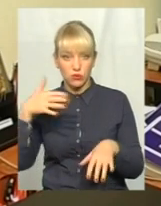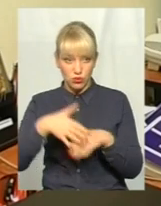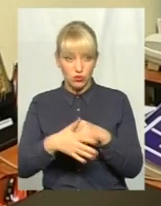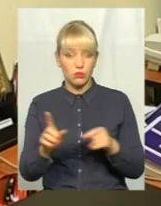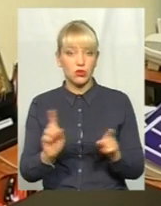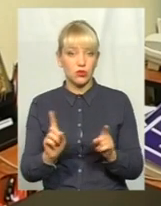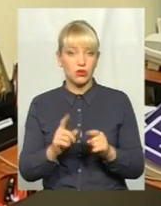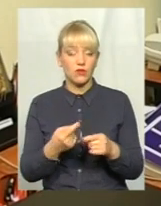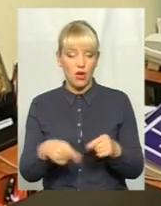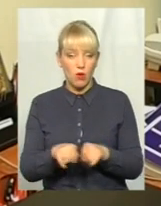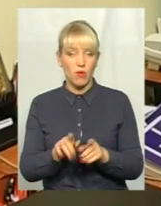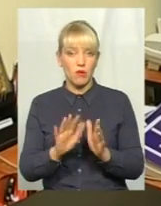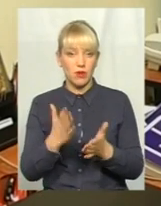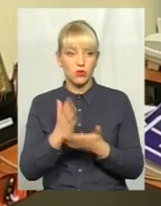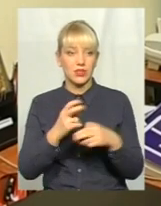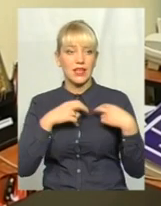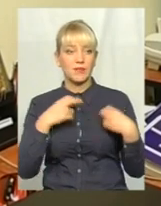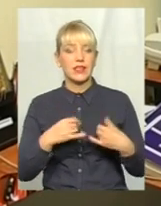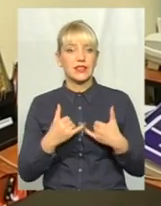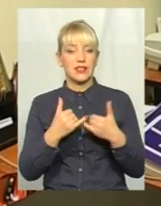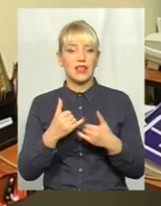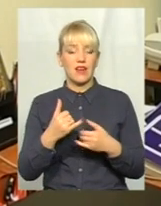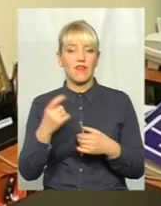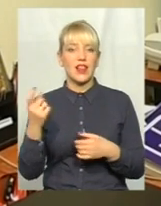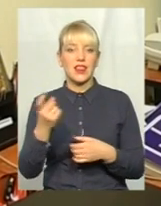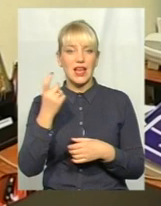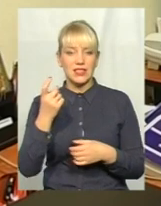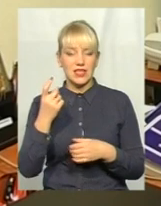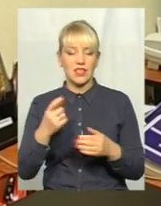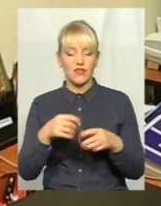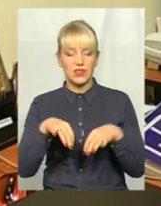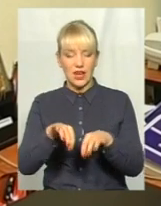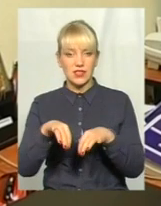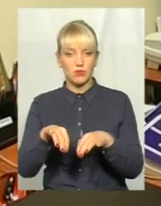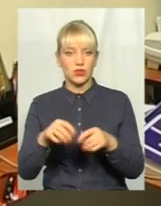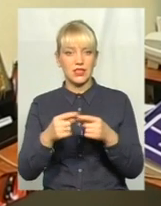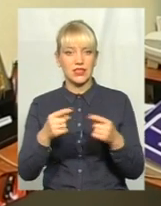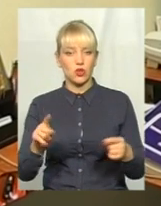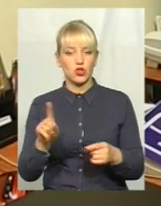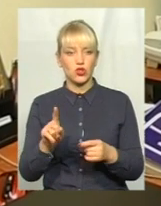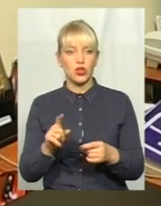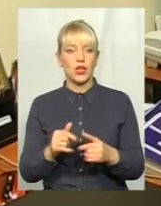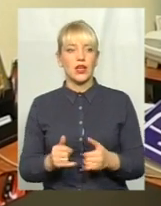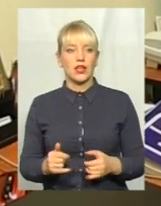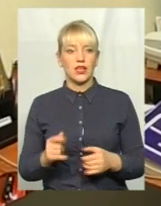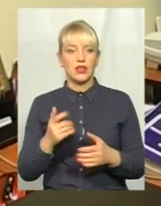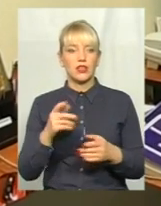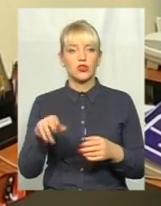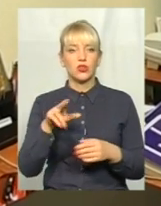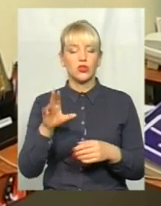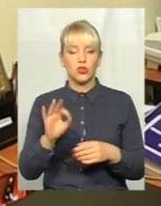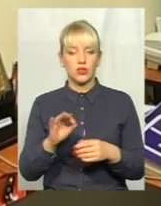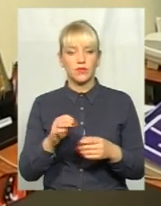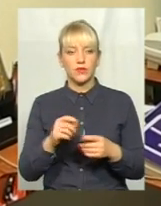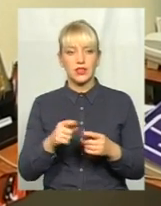в даному випадку, навіть є ризик для самих власників цих транспортних засобів, що для відвернення більш тяжких наслідків цей